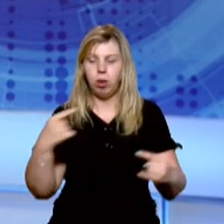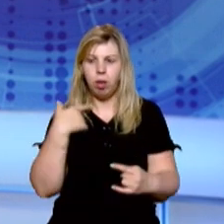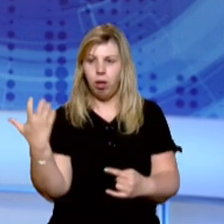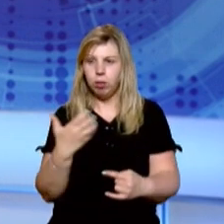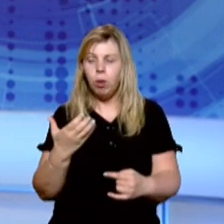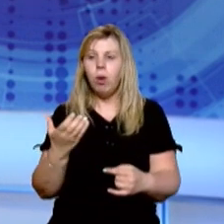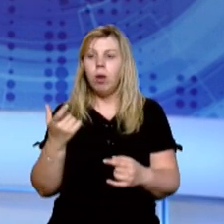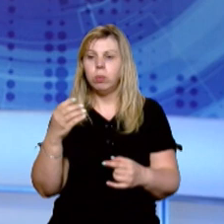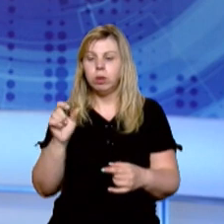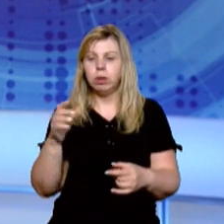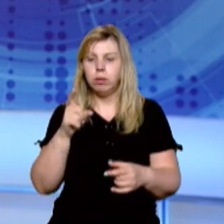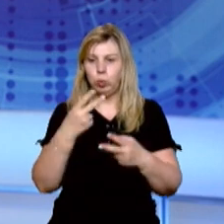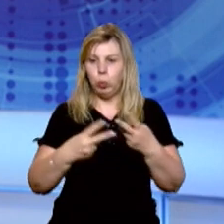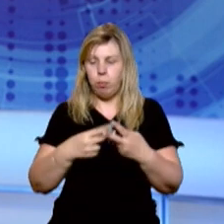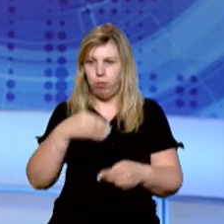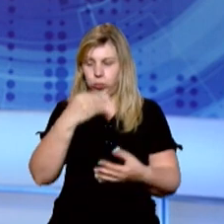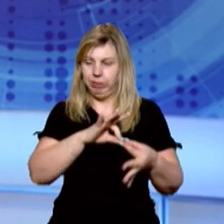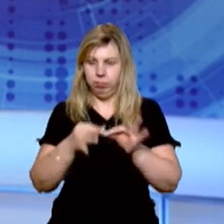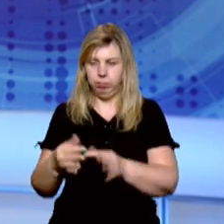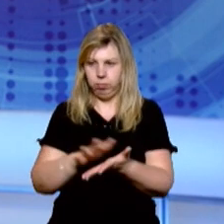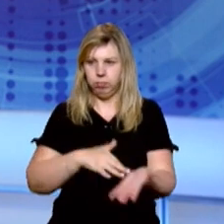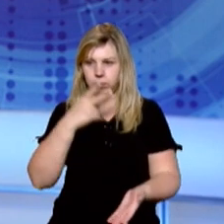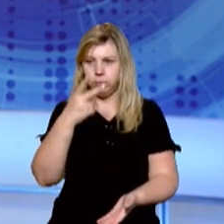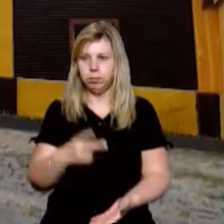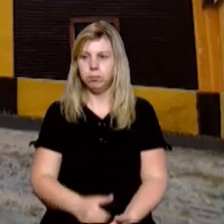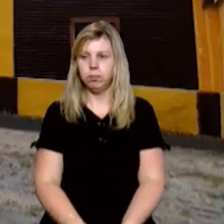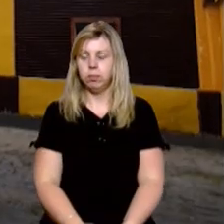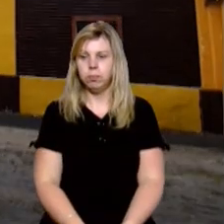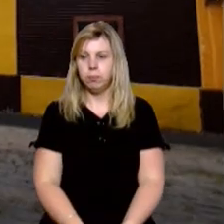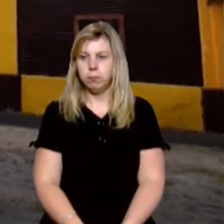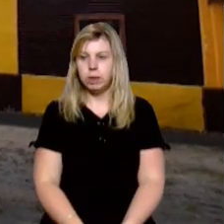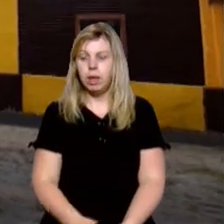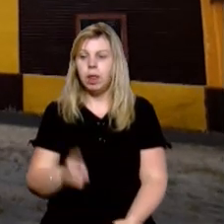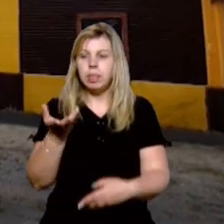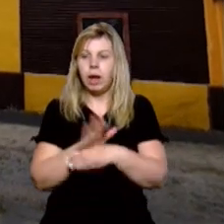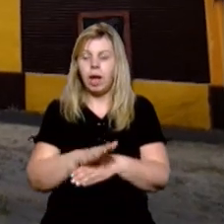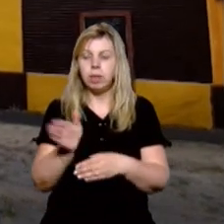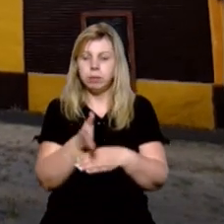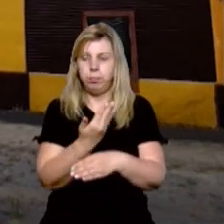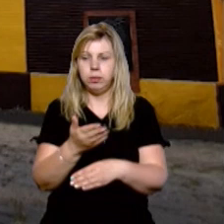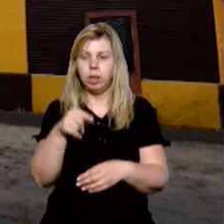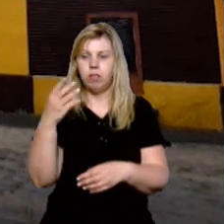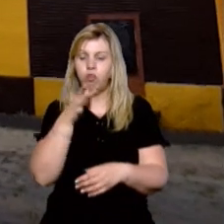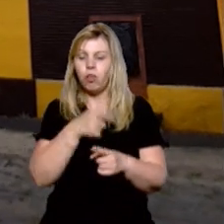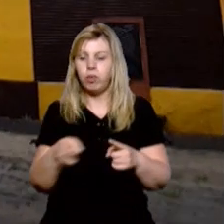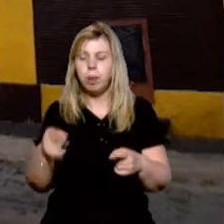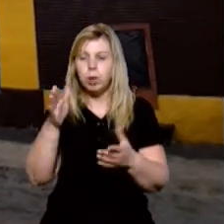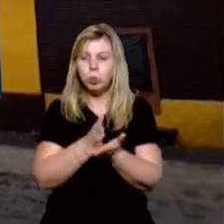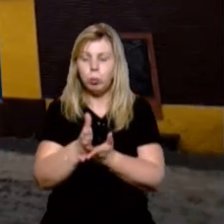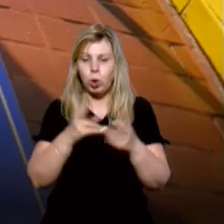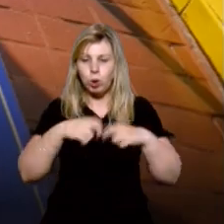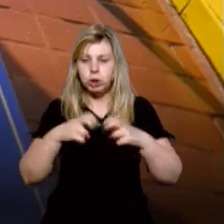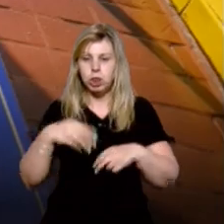алкоголем у СІЗО в Ужгороді. Деталі в сюжеті. Наказ про відсторонення на час службового